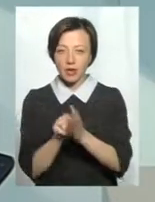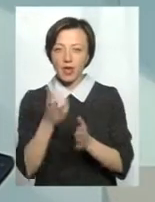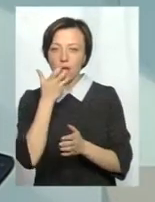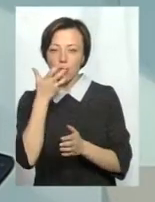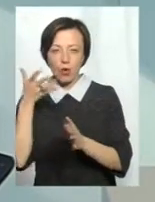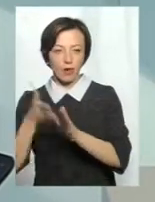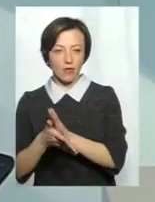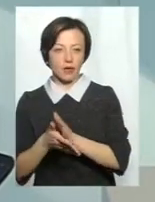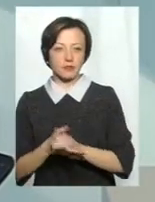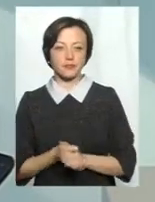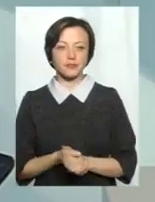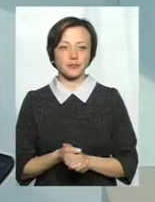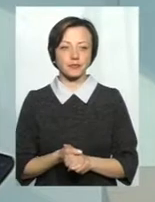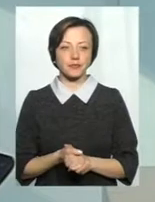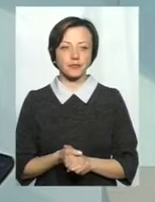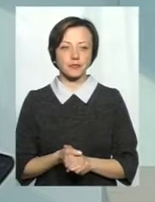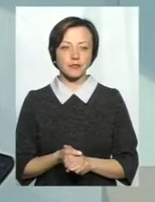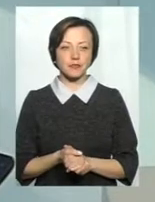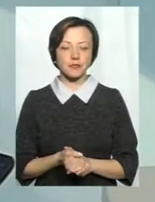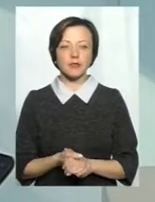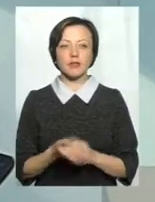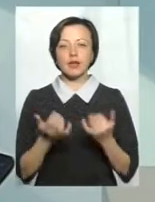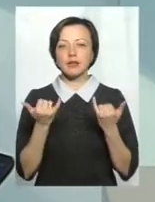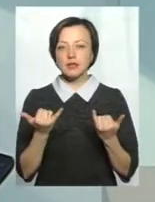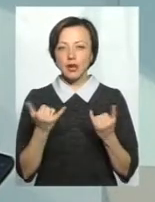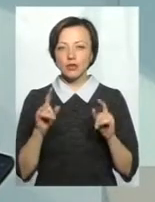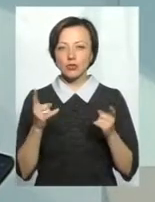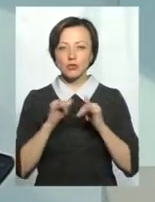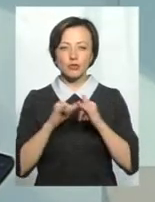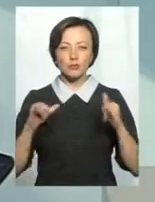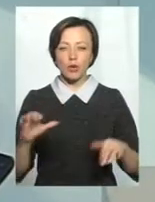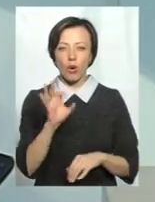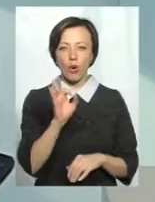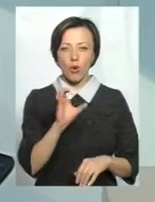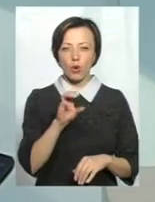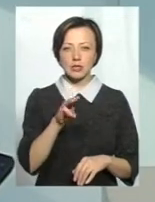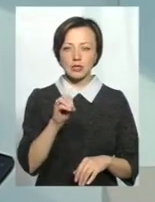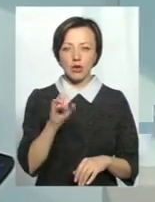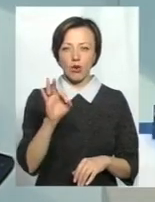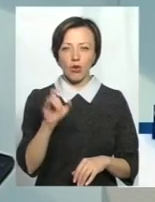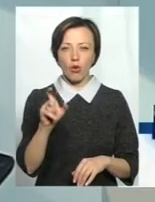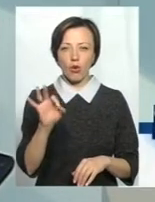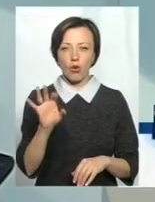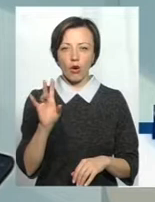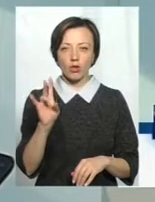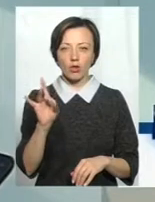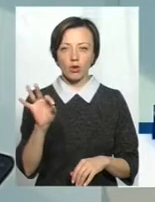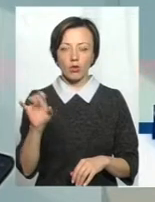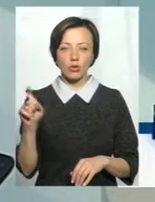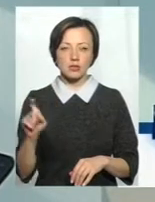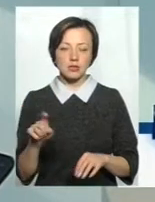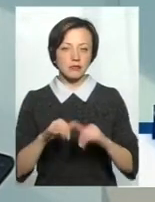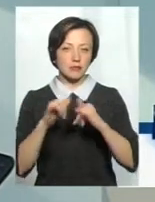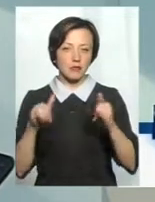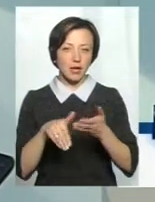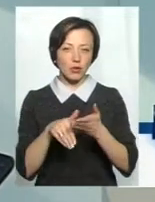дуже актуально це остеохондрози. І методики лікування остеохондрозів настільки